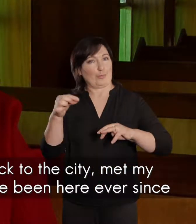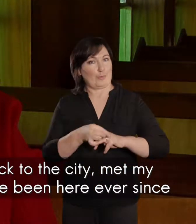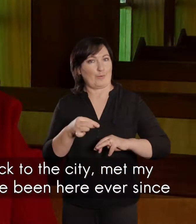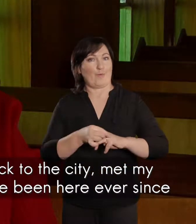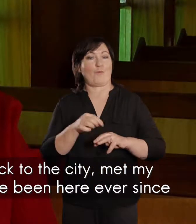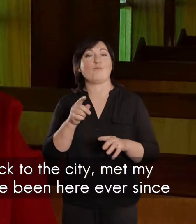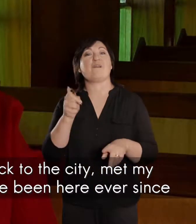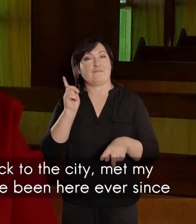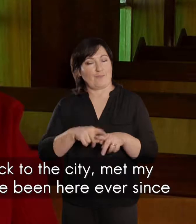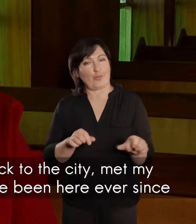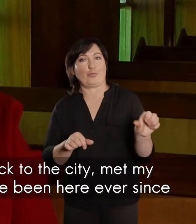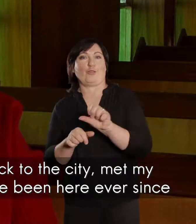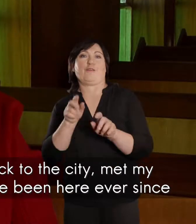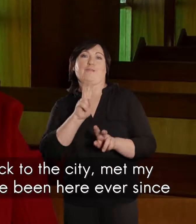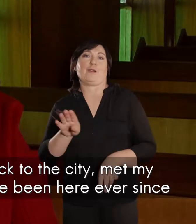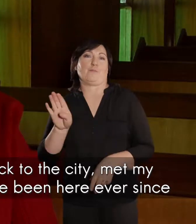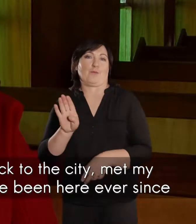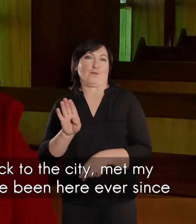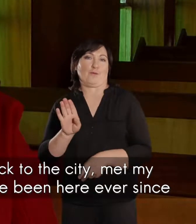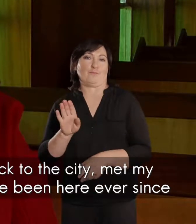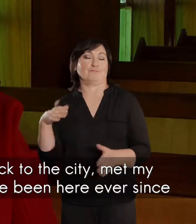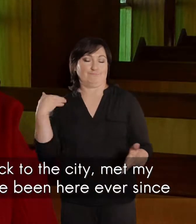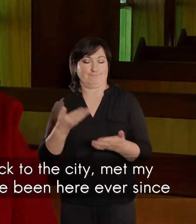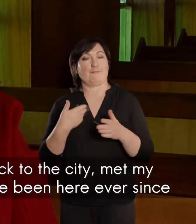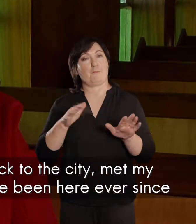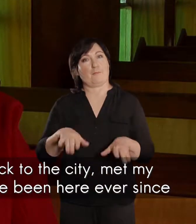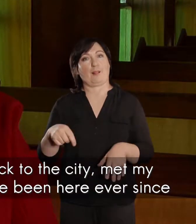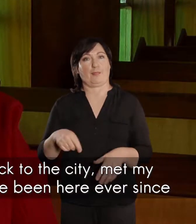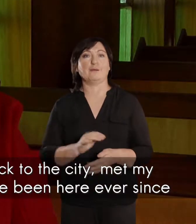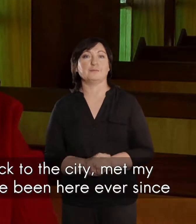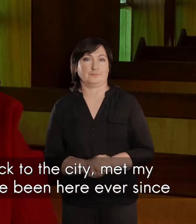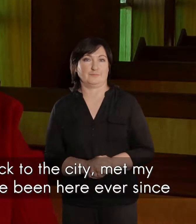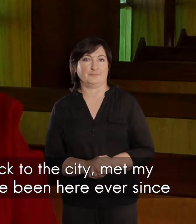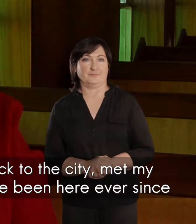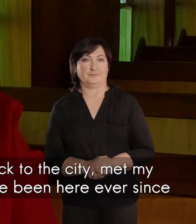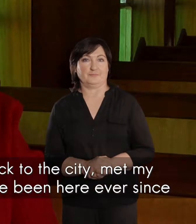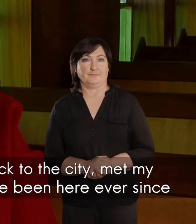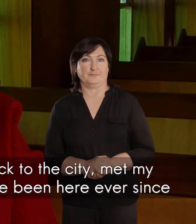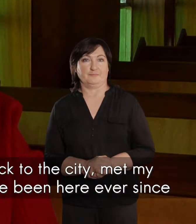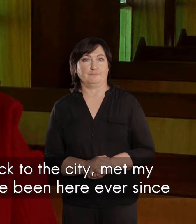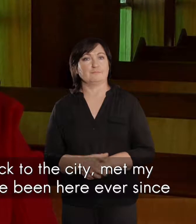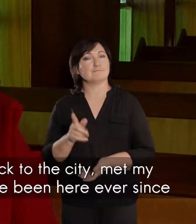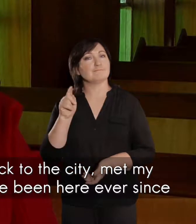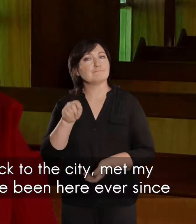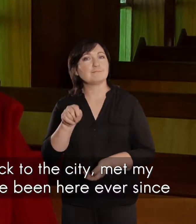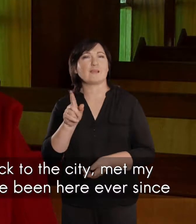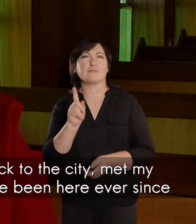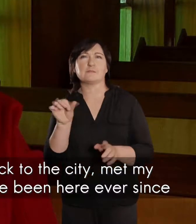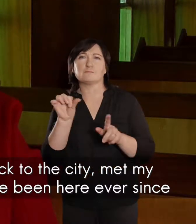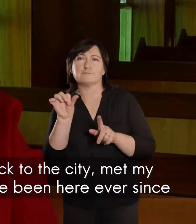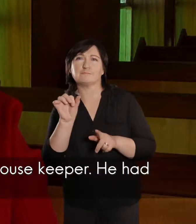En ek is weer stad toe, en dis waar ek my man ontmoet het, getrouw, en teruggekom met Vredenburg toe, en het ek nou alke die belei,